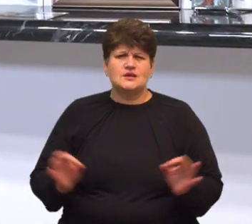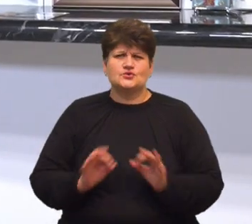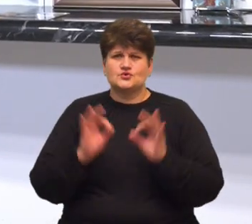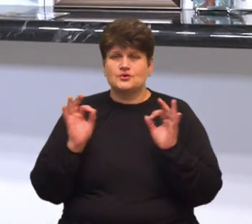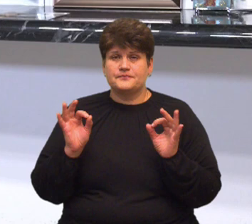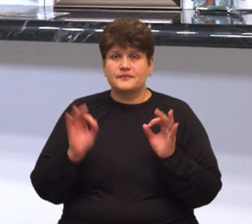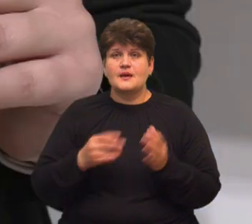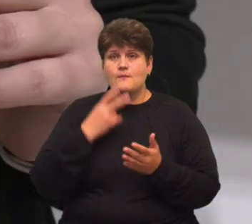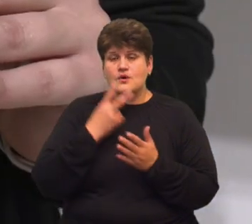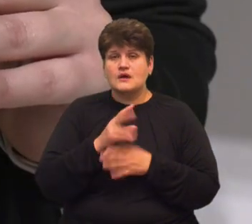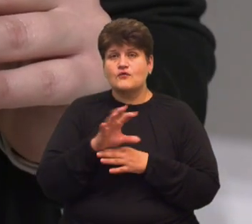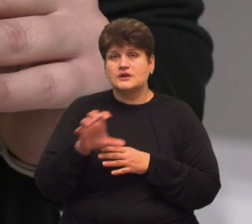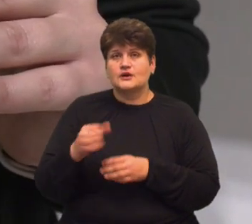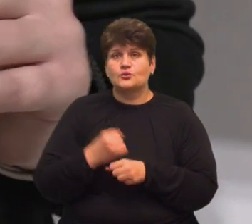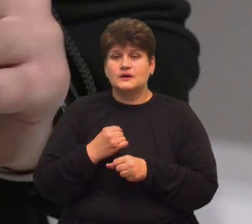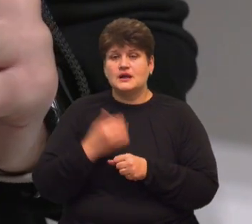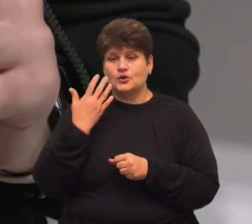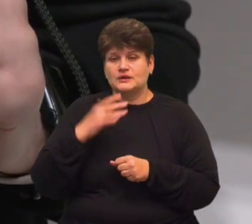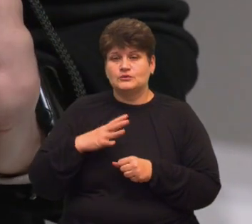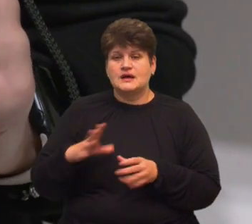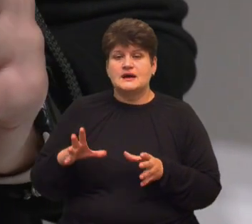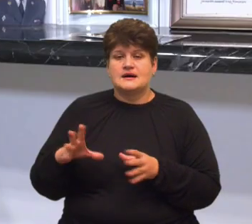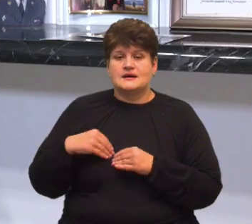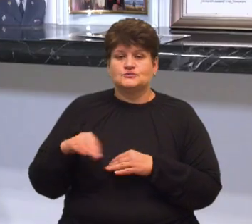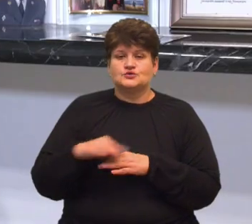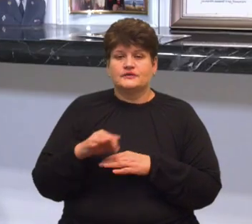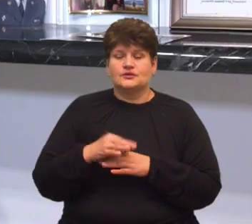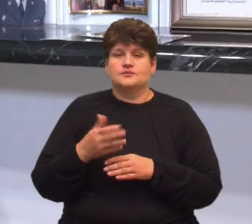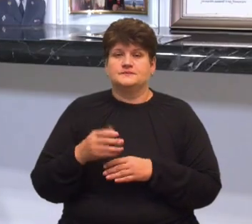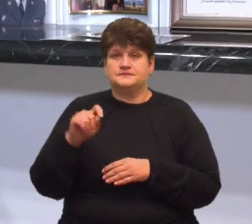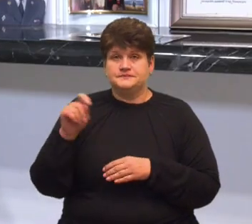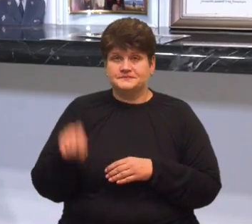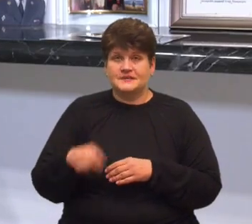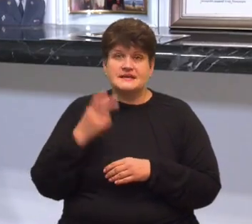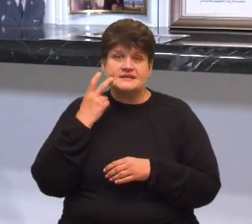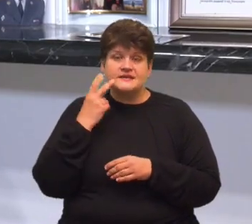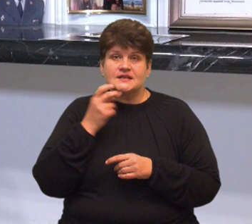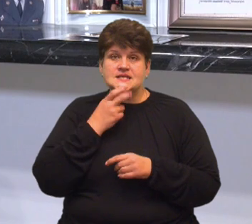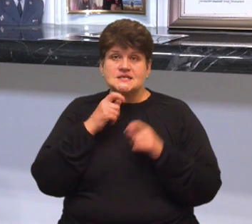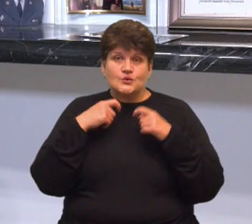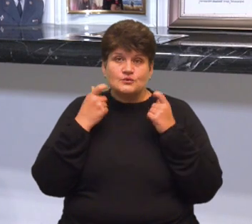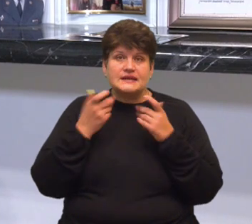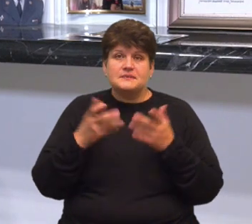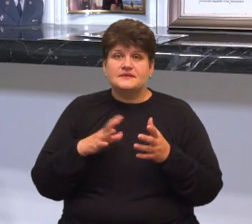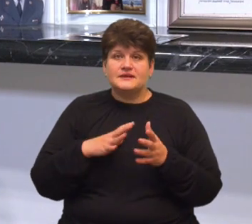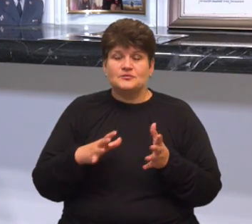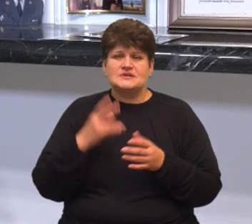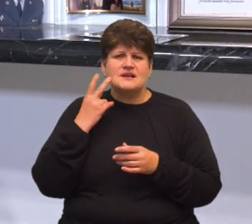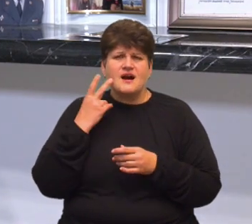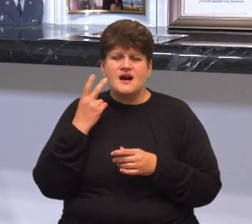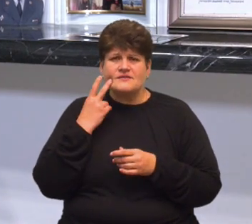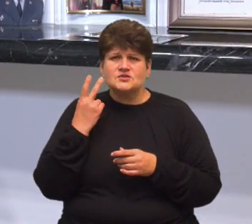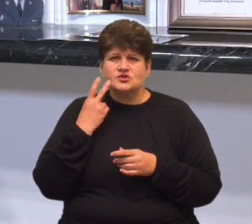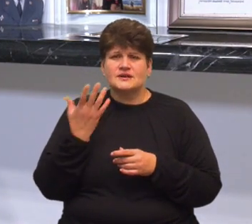показує фотографії, які зробила, коли була з чоловіком на лінії фронту. Завжди з усмішкою. Я кажу, який би він не був, але він постійно